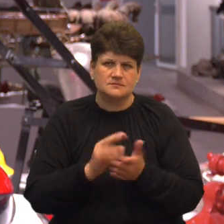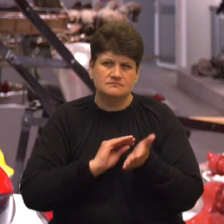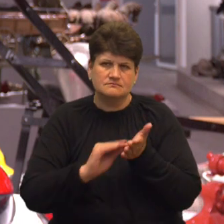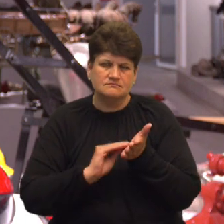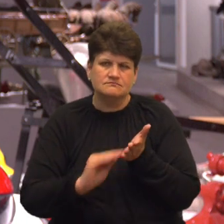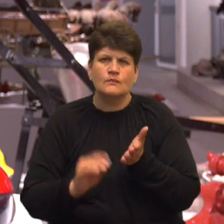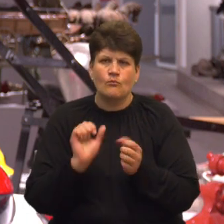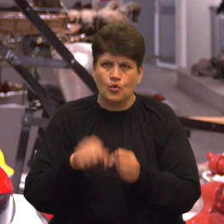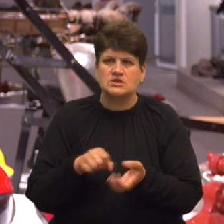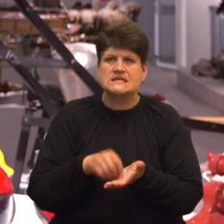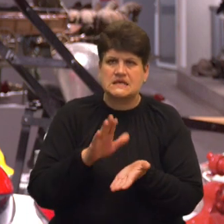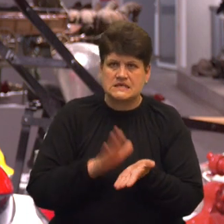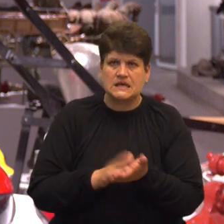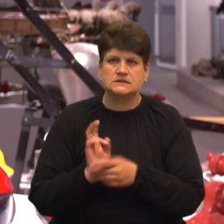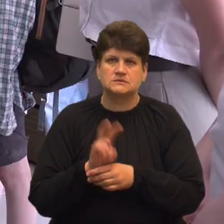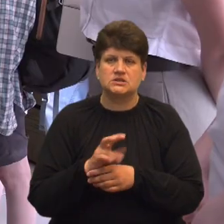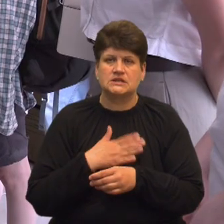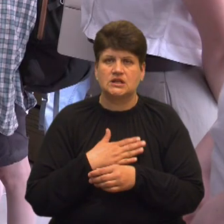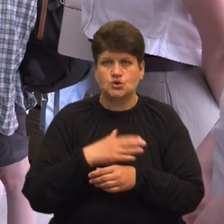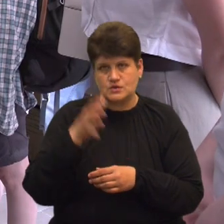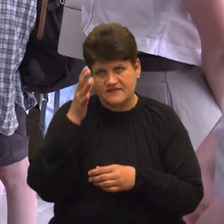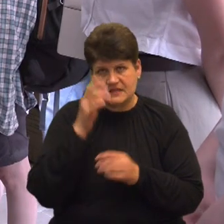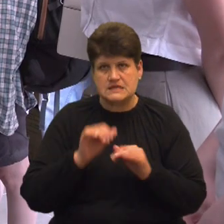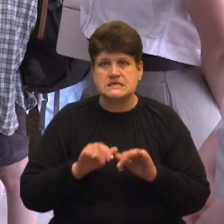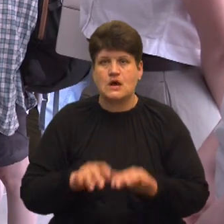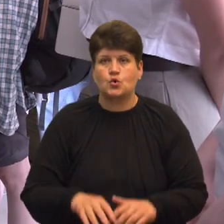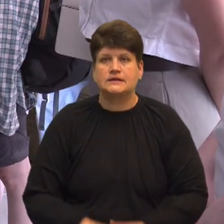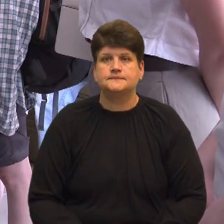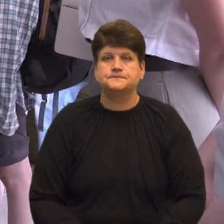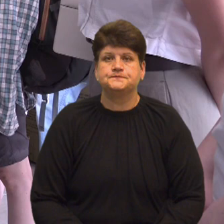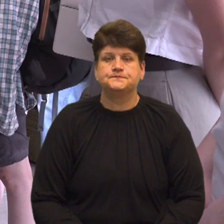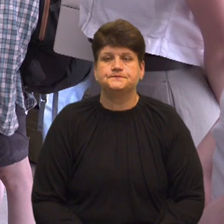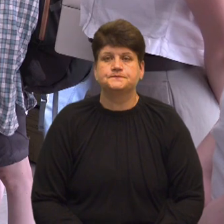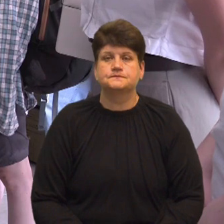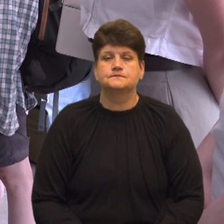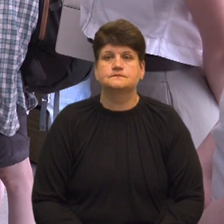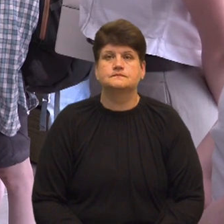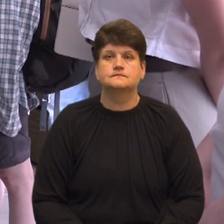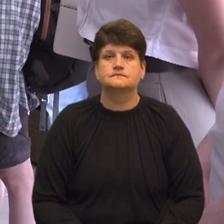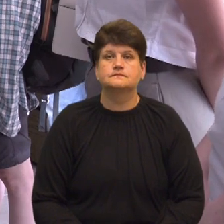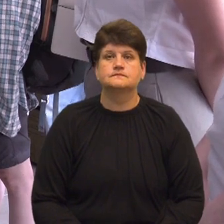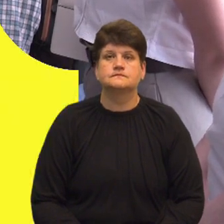зареєструватися і відвідати наші освітні заходи. Лілія Лобрук, Сана Галіяш, Суспільне новини, Тернопіль.